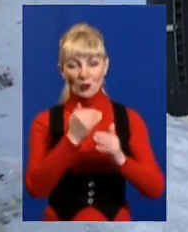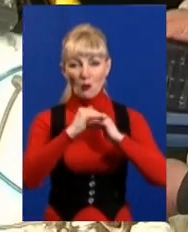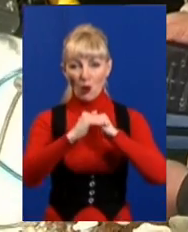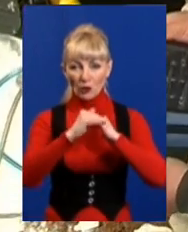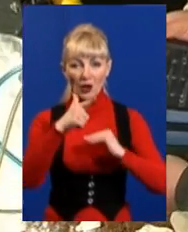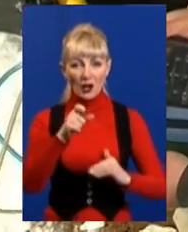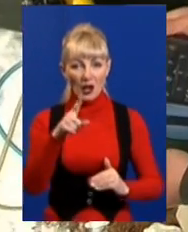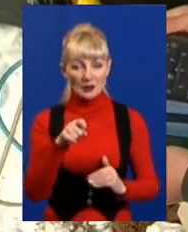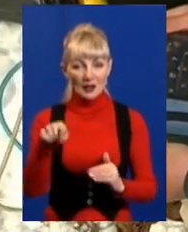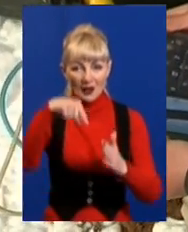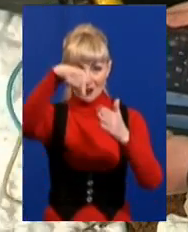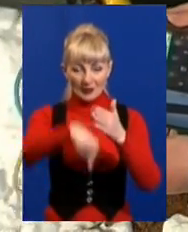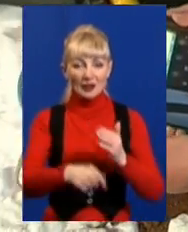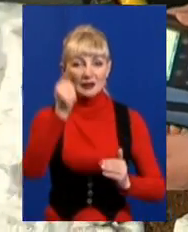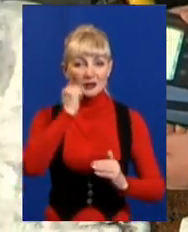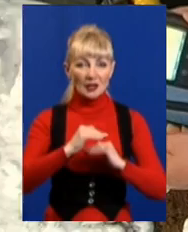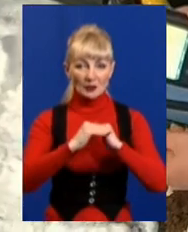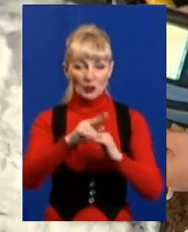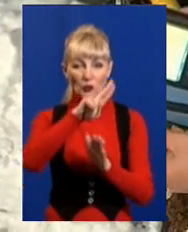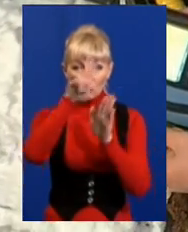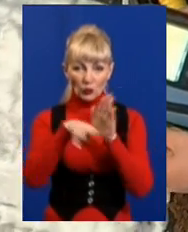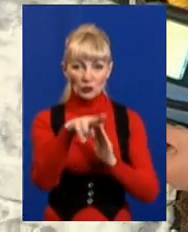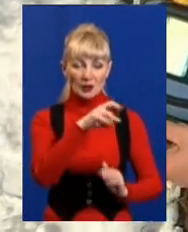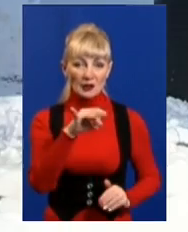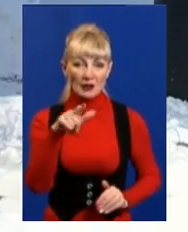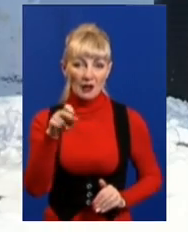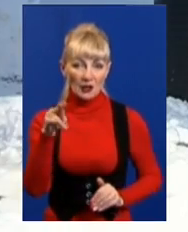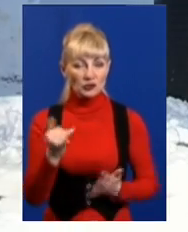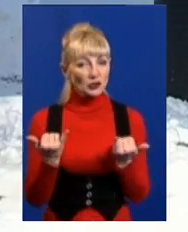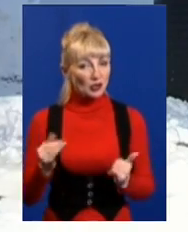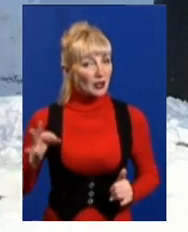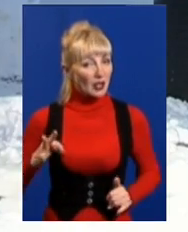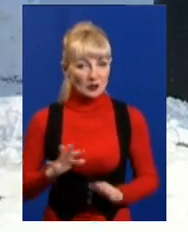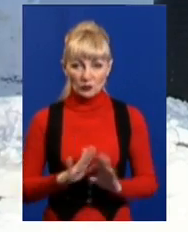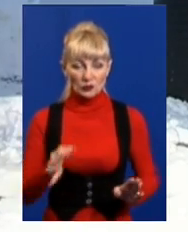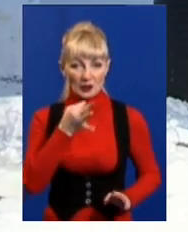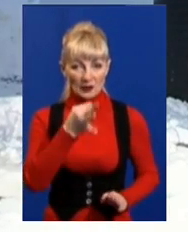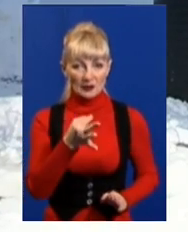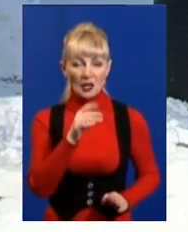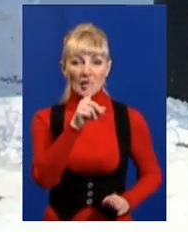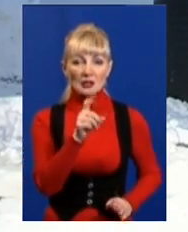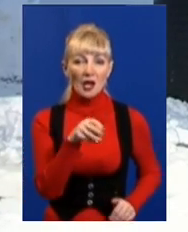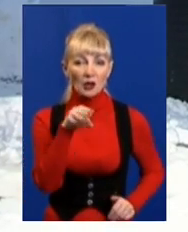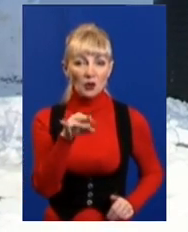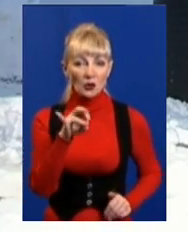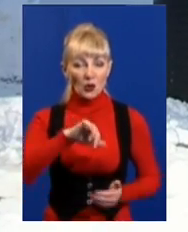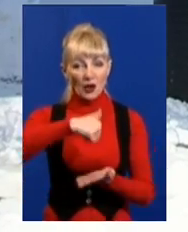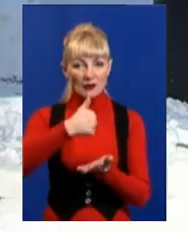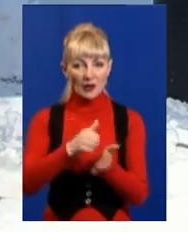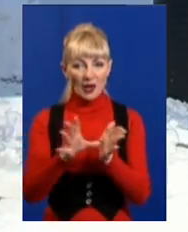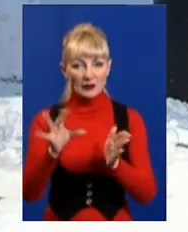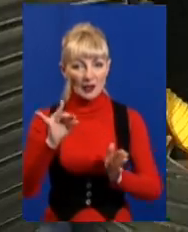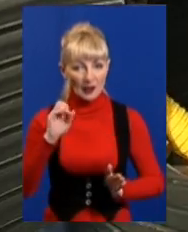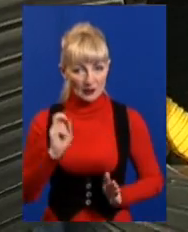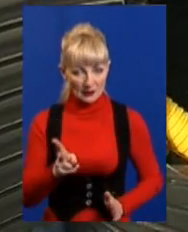Їх проборили на старому полігоні під Дергачами. Він зараз не використовується, розповідає Ілля Затолока, головний енергетик